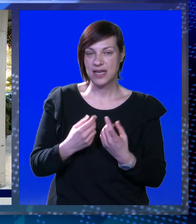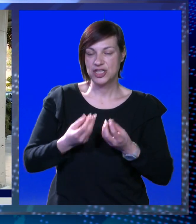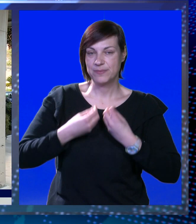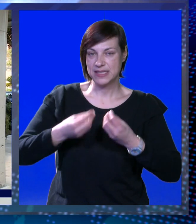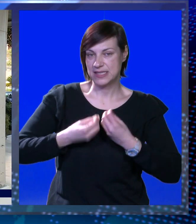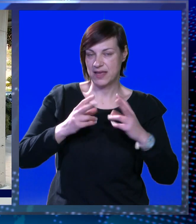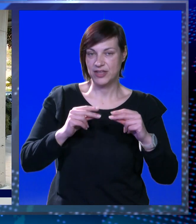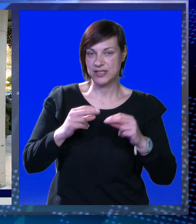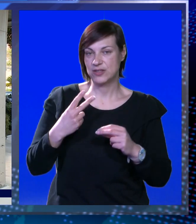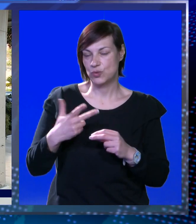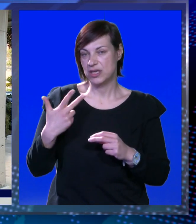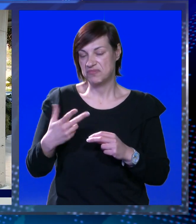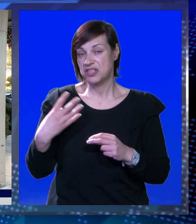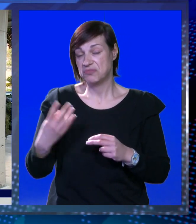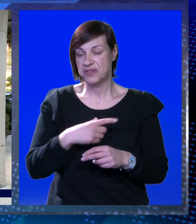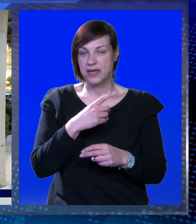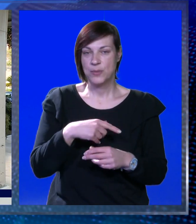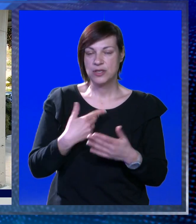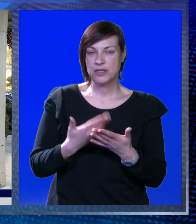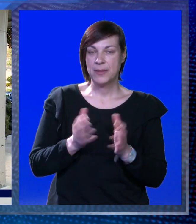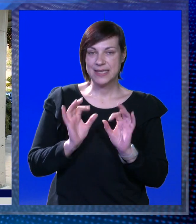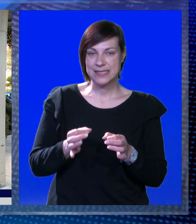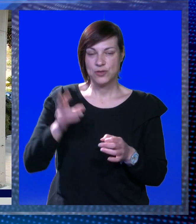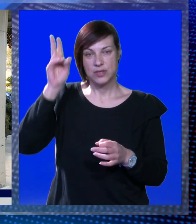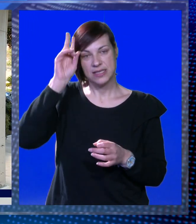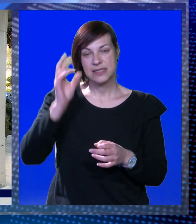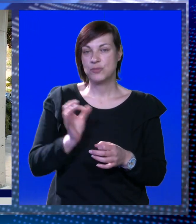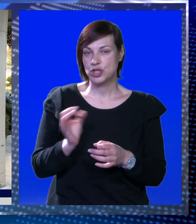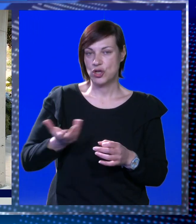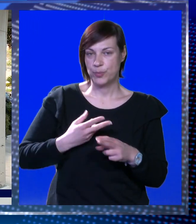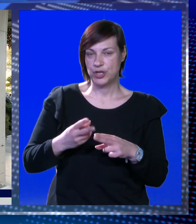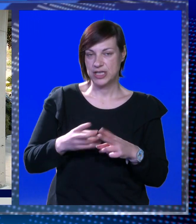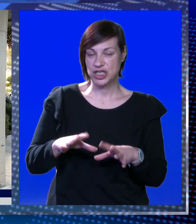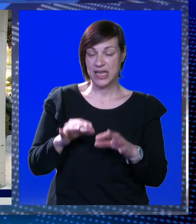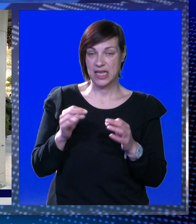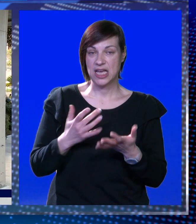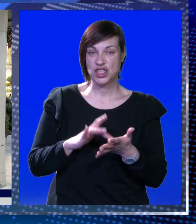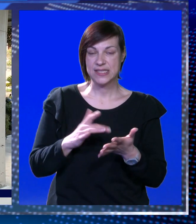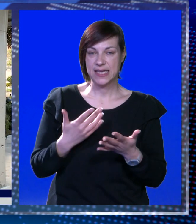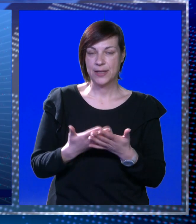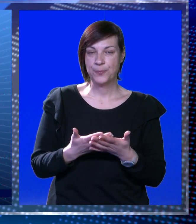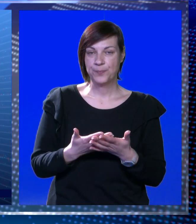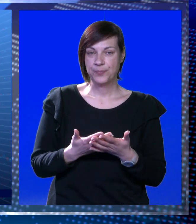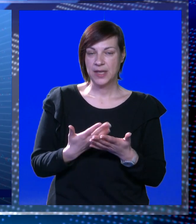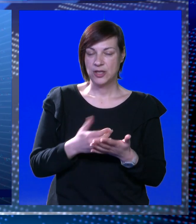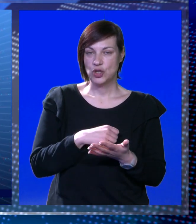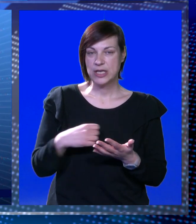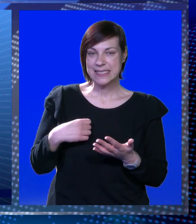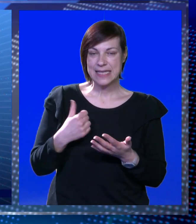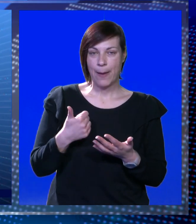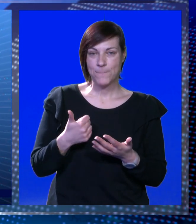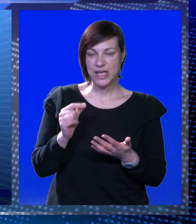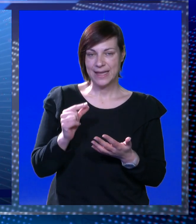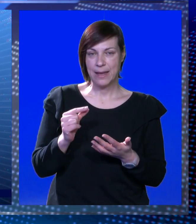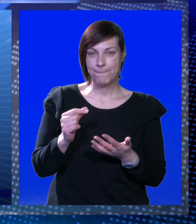ali čim se savjetuje razgovara s nekim drugim, trećim i inim osobama, siguranca da se može dođe dobrog rješenja i cilja. Znači, to je samo